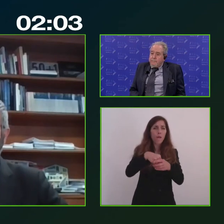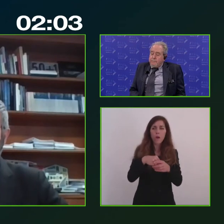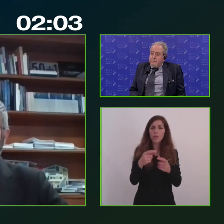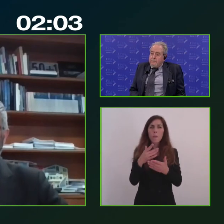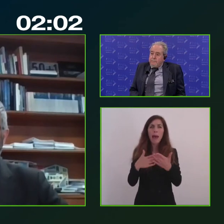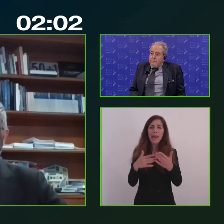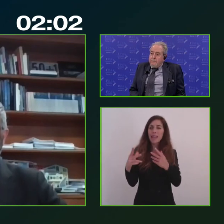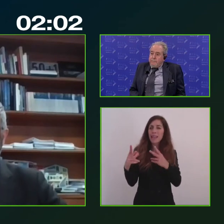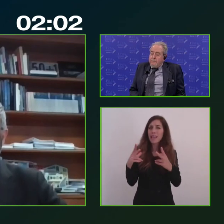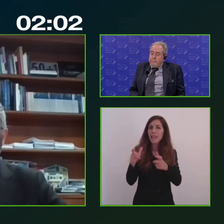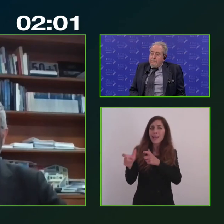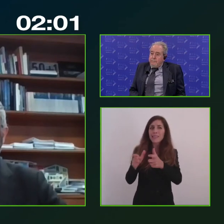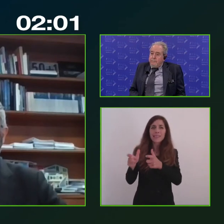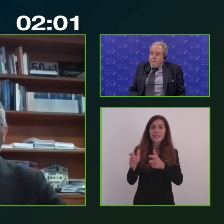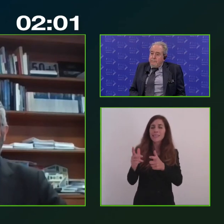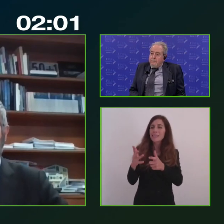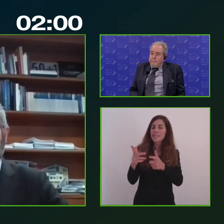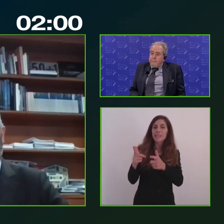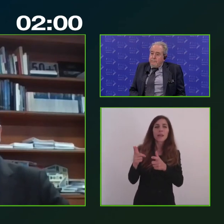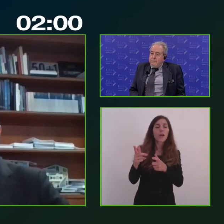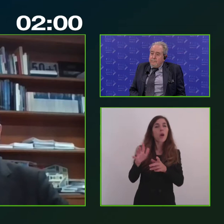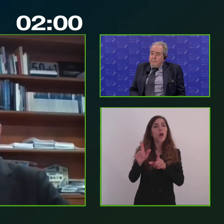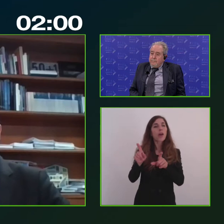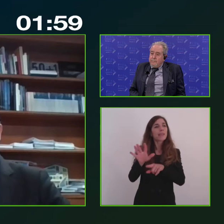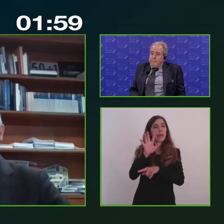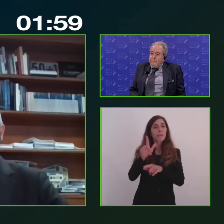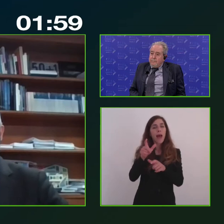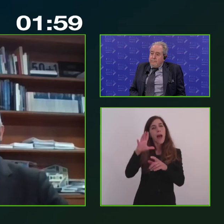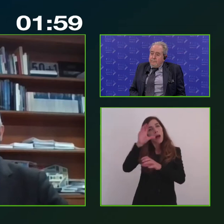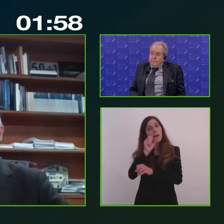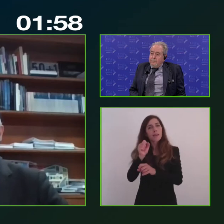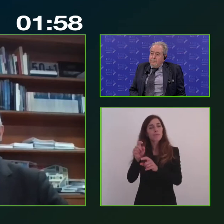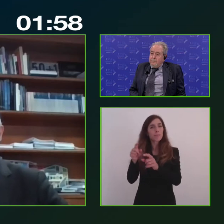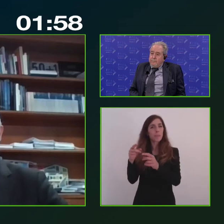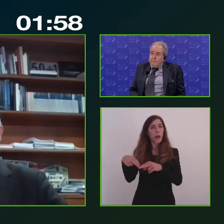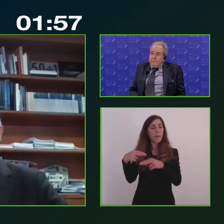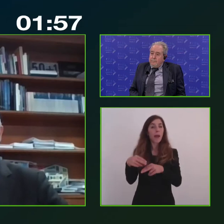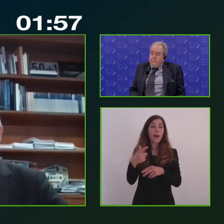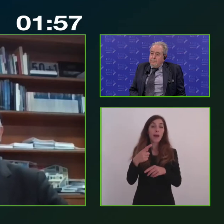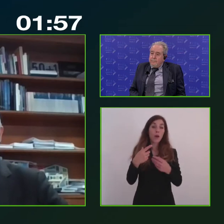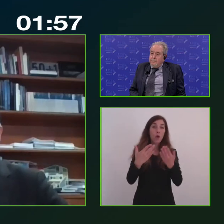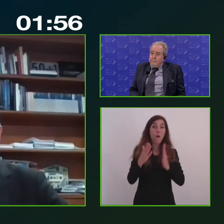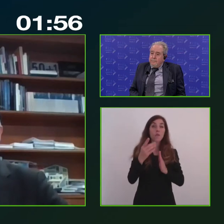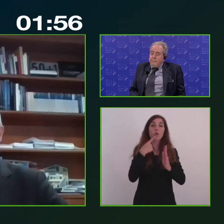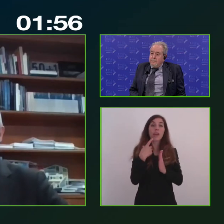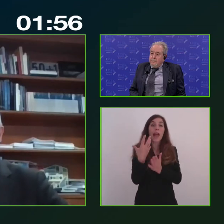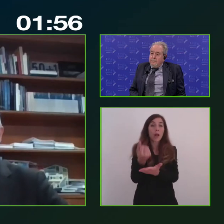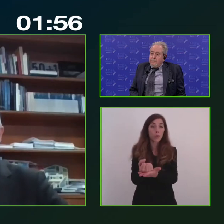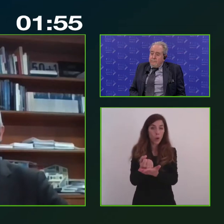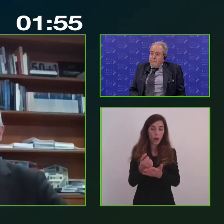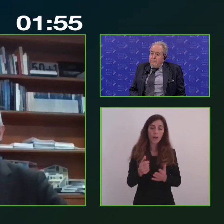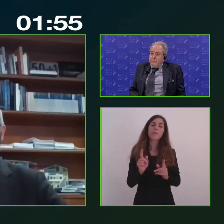parlare la stessa lingua degli attuatori. Tutti questi sono tutti quanti ambiti che vanno rafforzati, che vanno